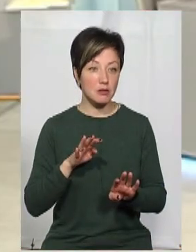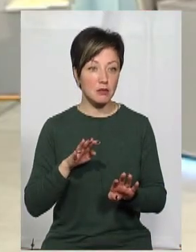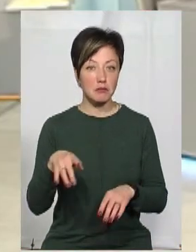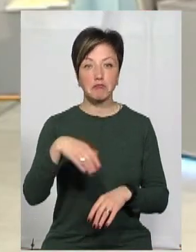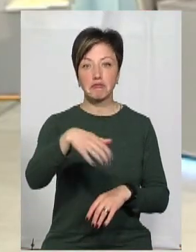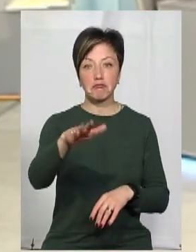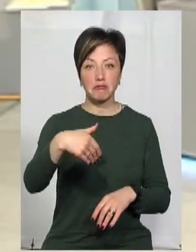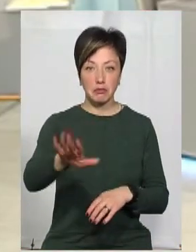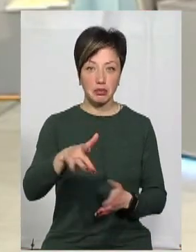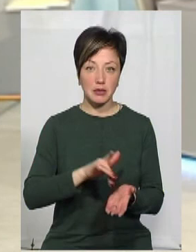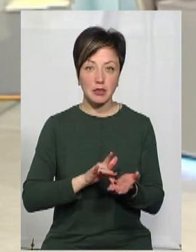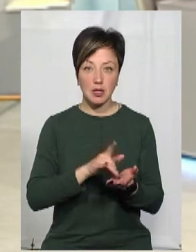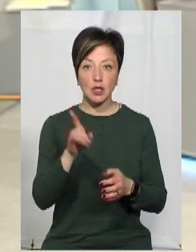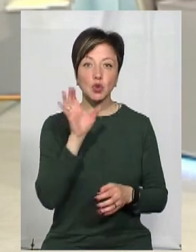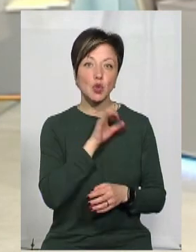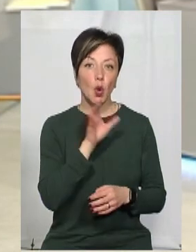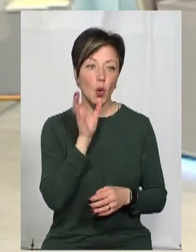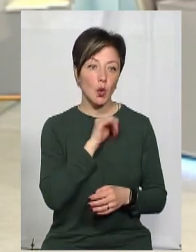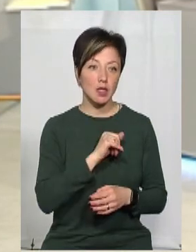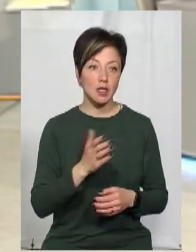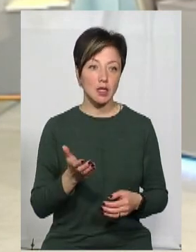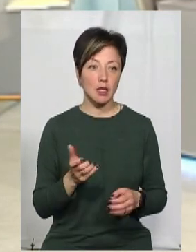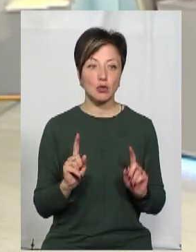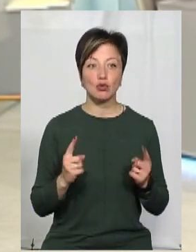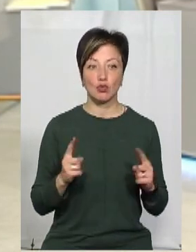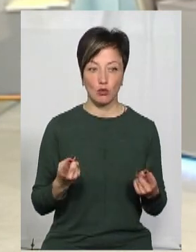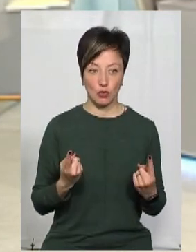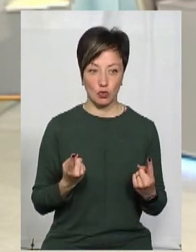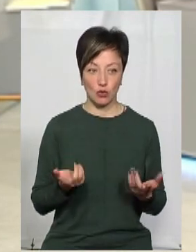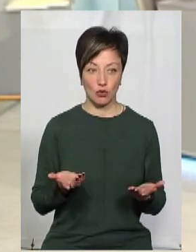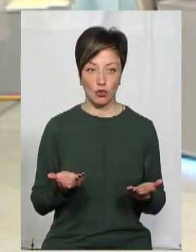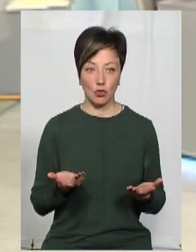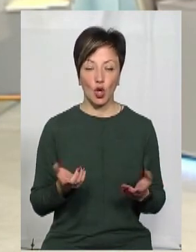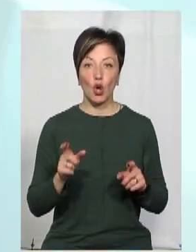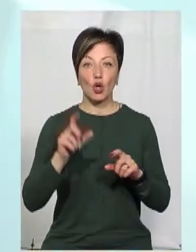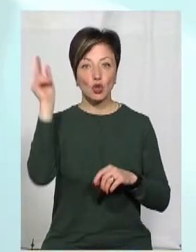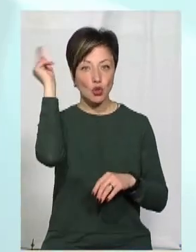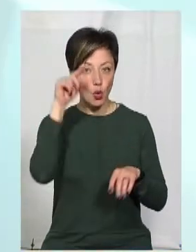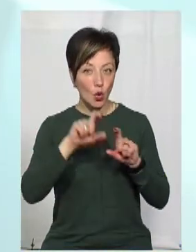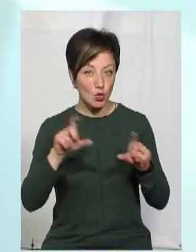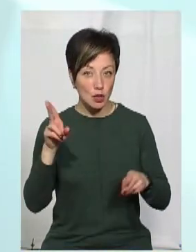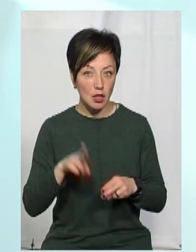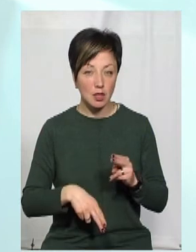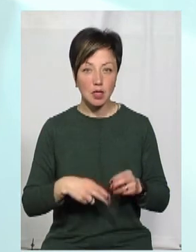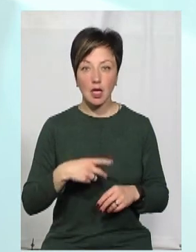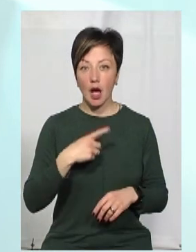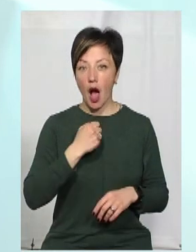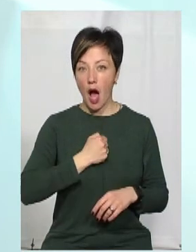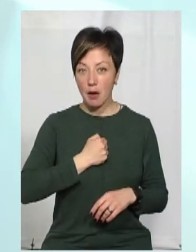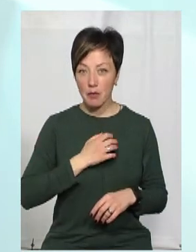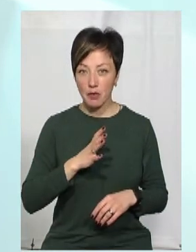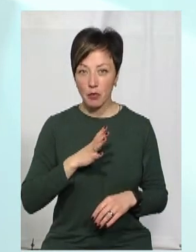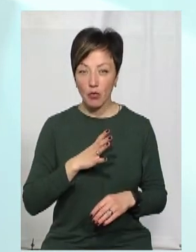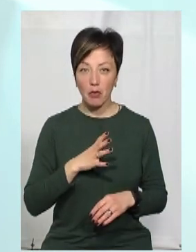цигам, цигам, ти злодій. А чого злодій? Він і школу закінчив, і армії був,